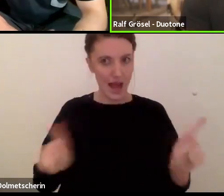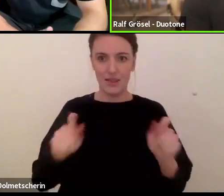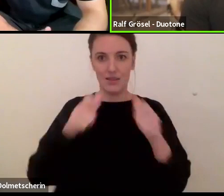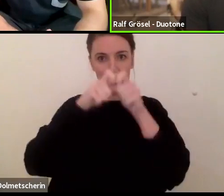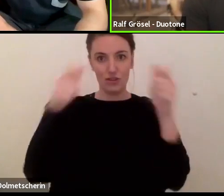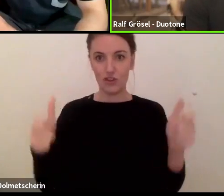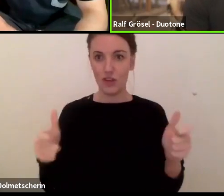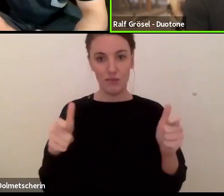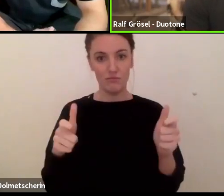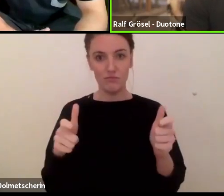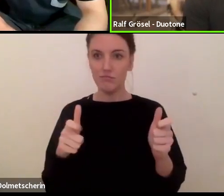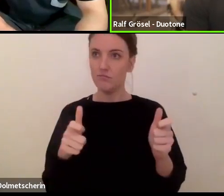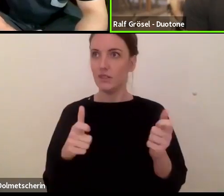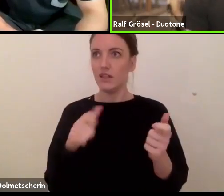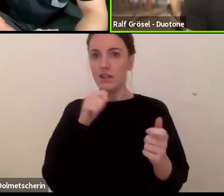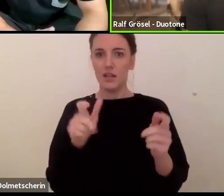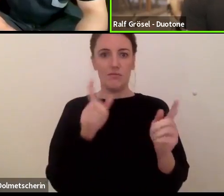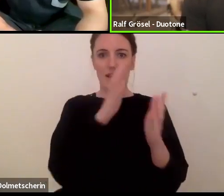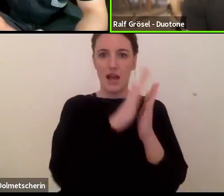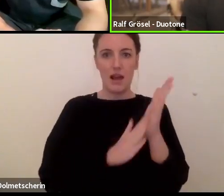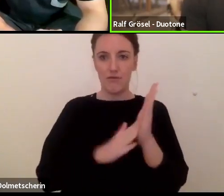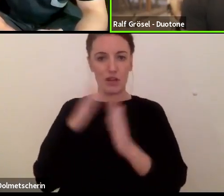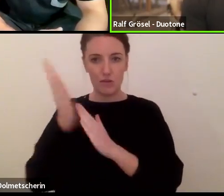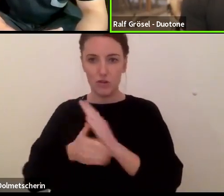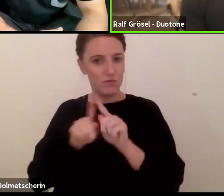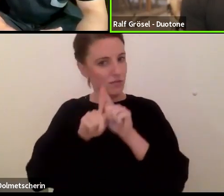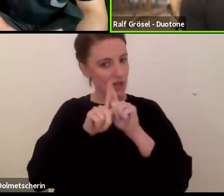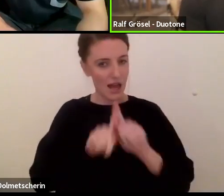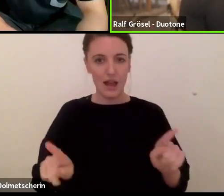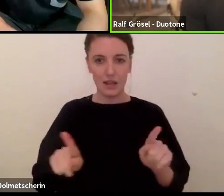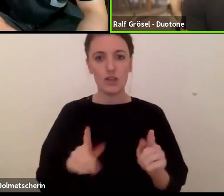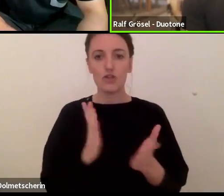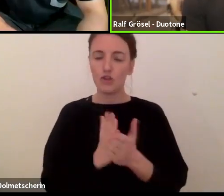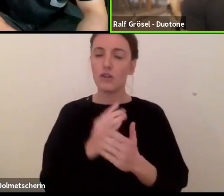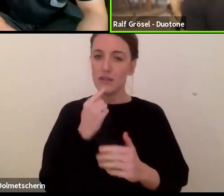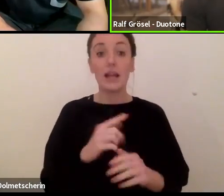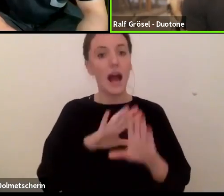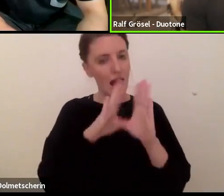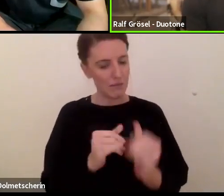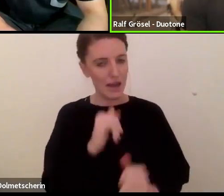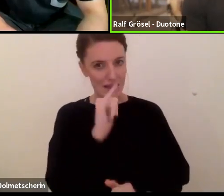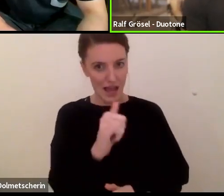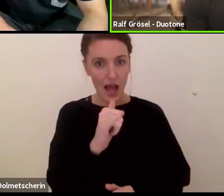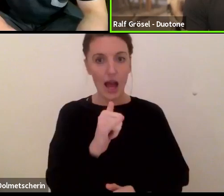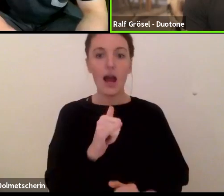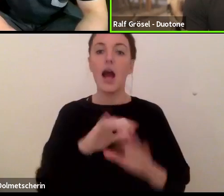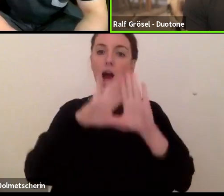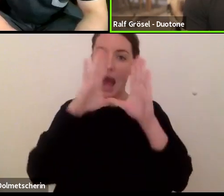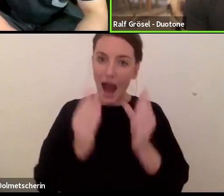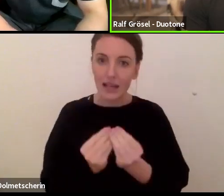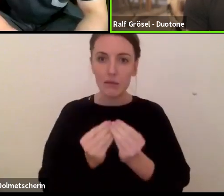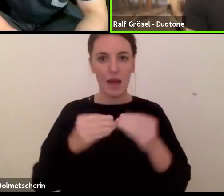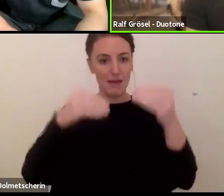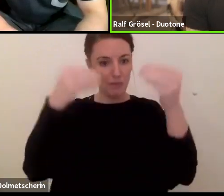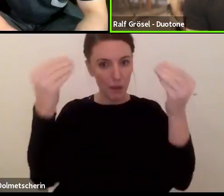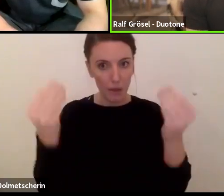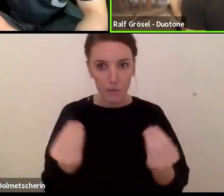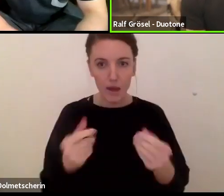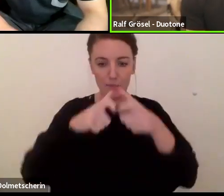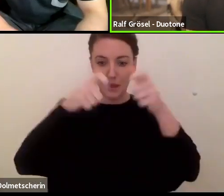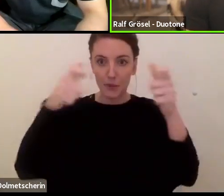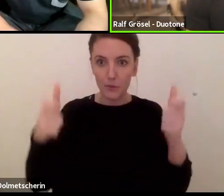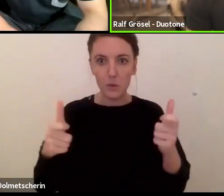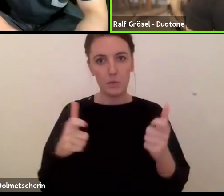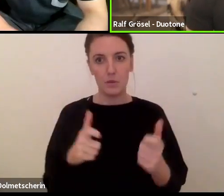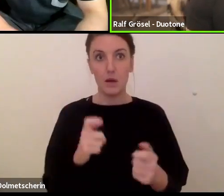sagen können, es ist nach wie vor der gleiche Schirm. Also du hast schon grundsätzlich recht. Es hat sich an dem Shape nicht viel getan, weil man halt